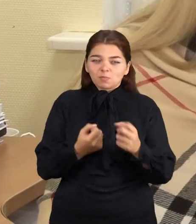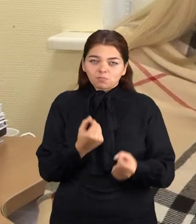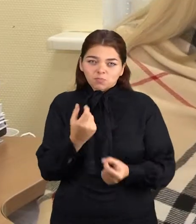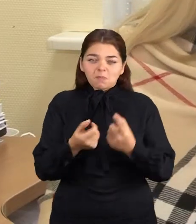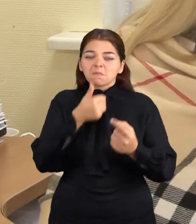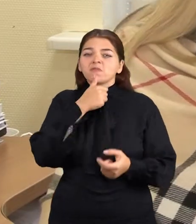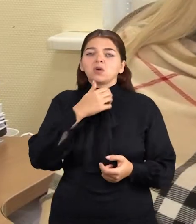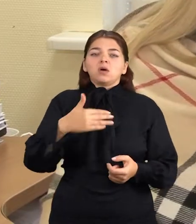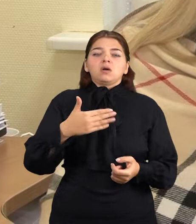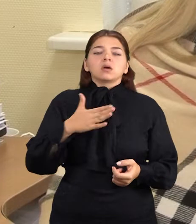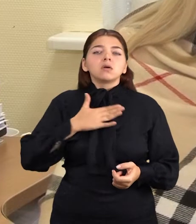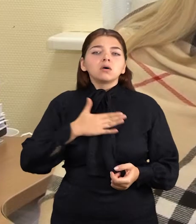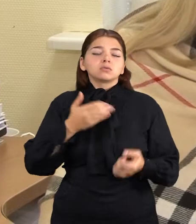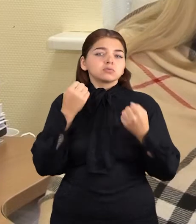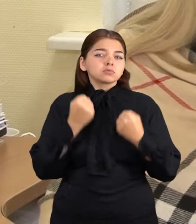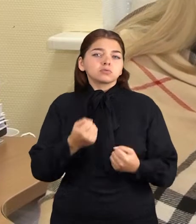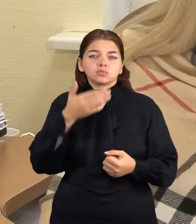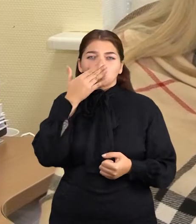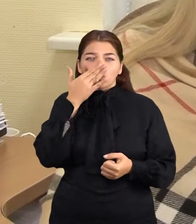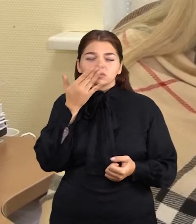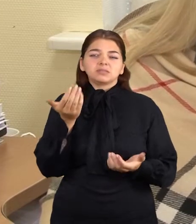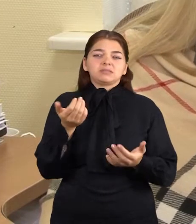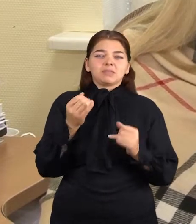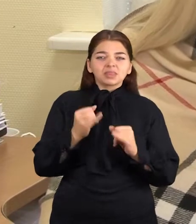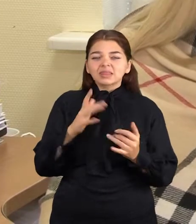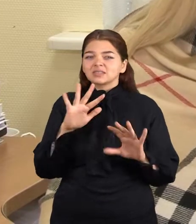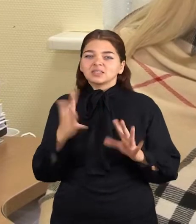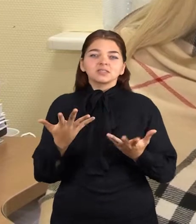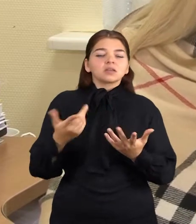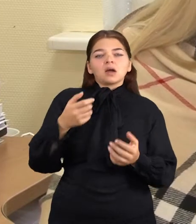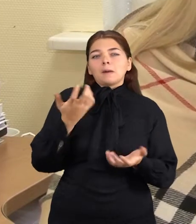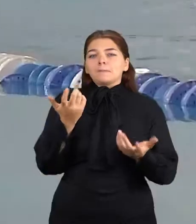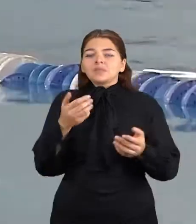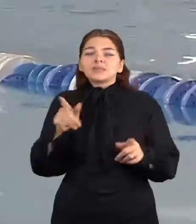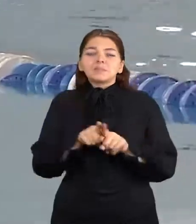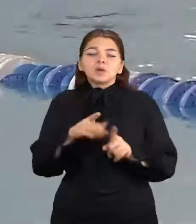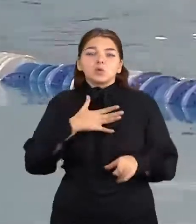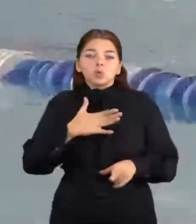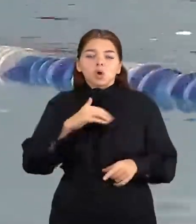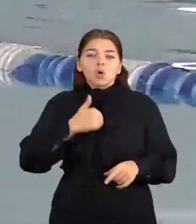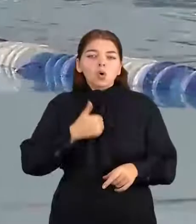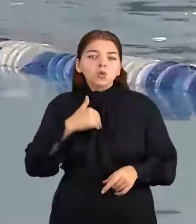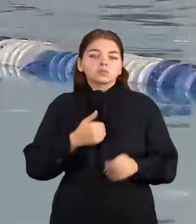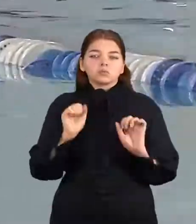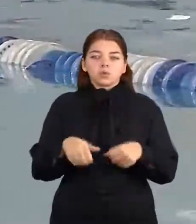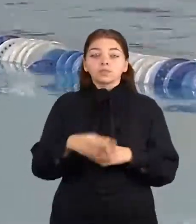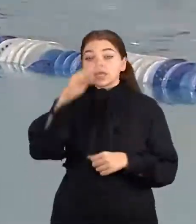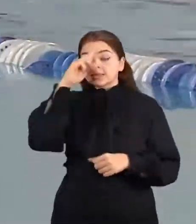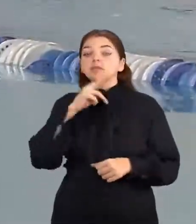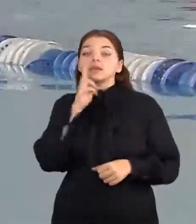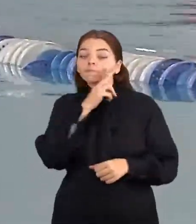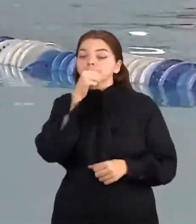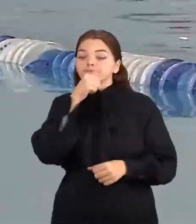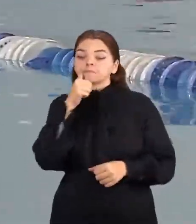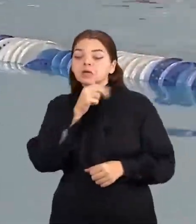kvevavimo tokus, ir nosi, ir gali būti jaučiamas ir du sulys, ir kosulys. Anonimais panorų sulikti tėvų teigimų baseinė